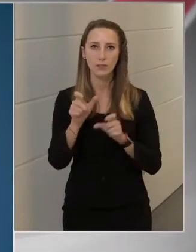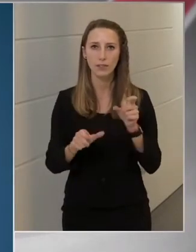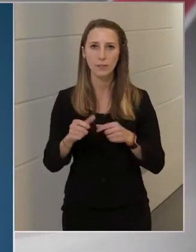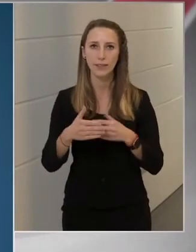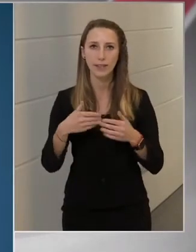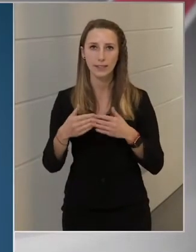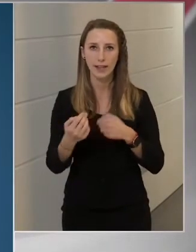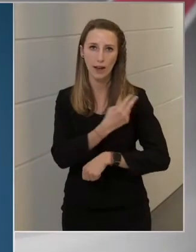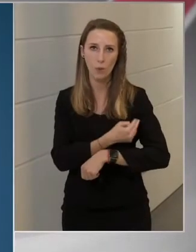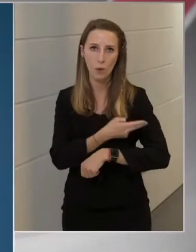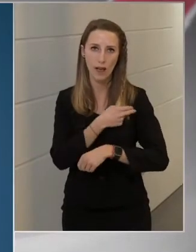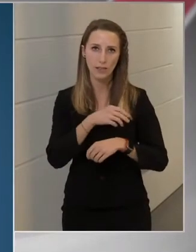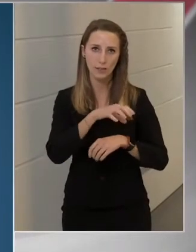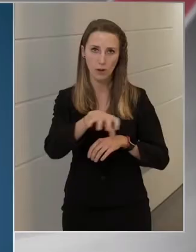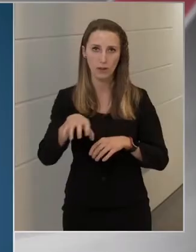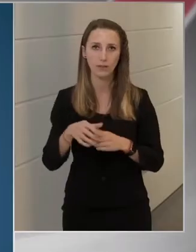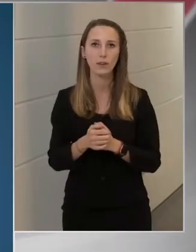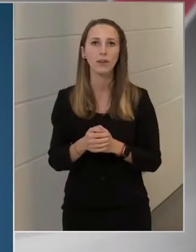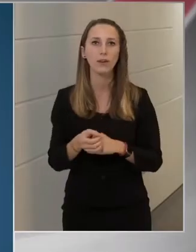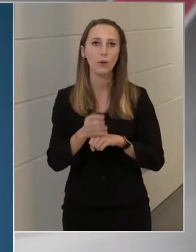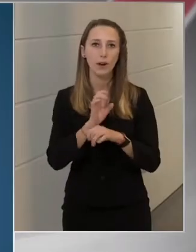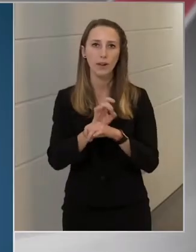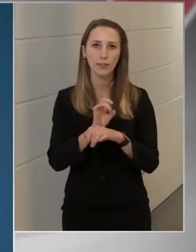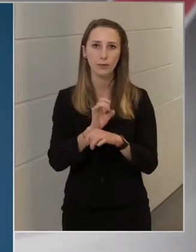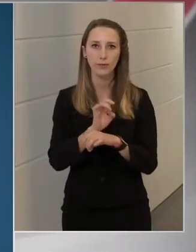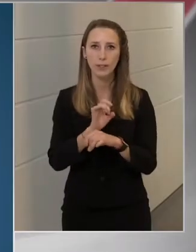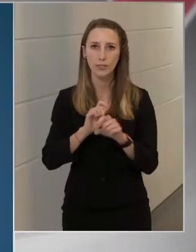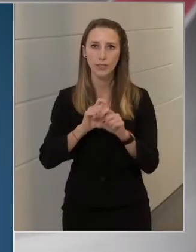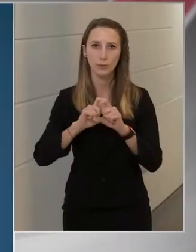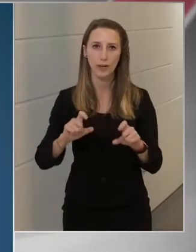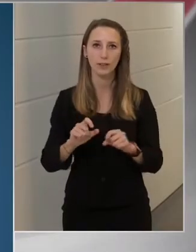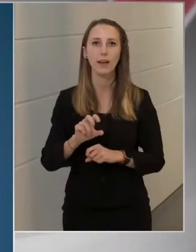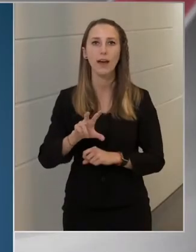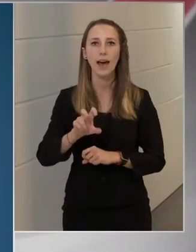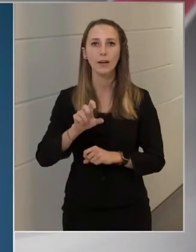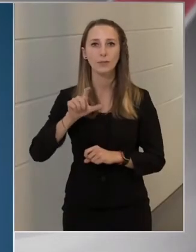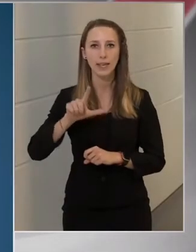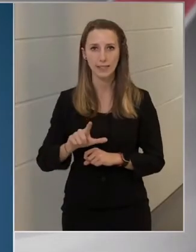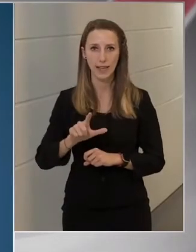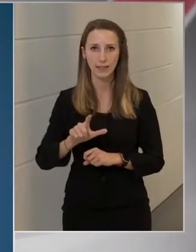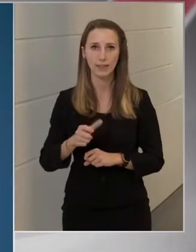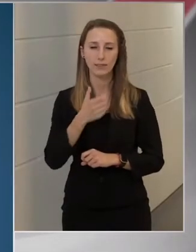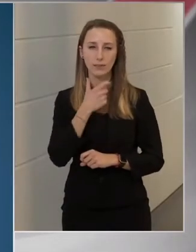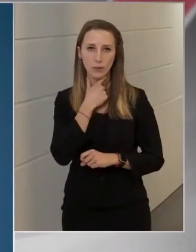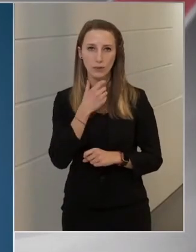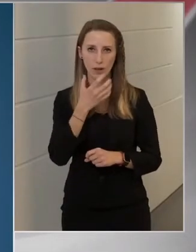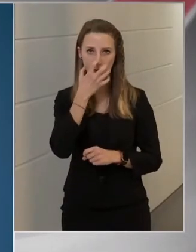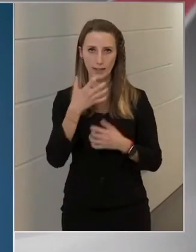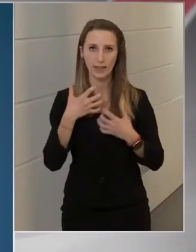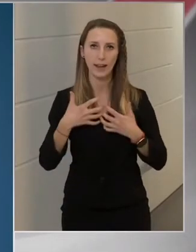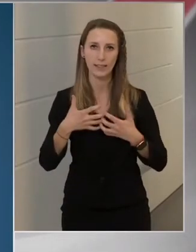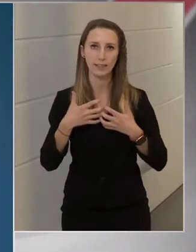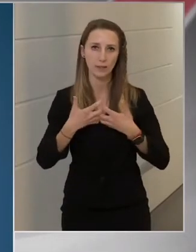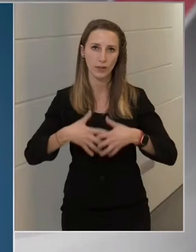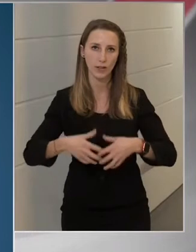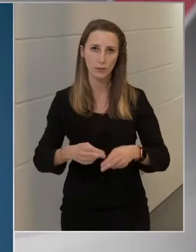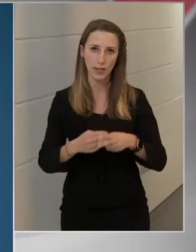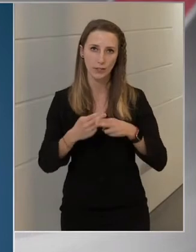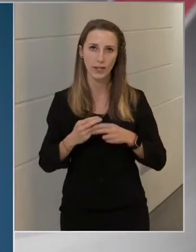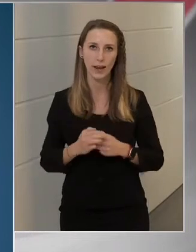kezelnek kórházban koronavírus fertőzés miatt, és 302 szorulnak vélegesztetőgépes segítségre.